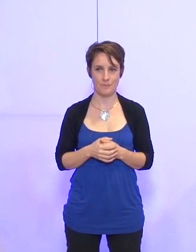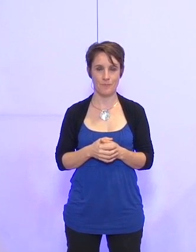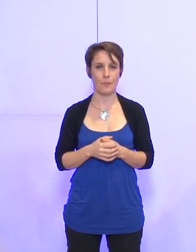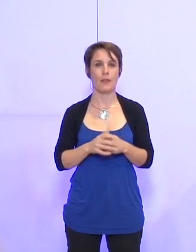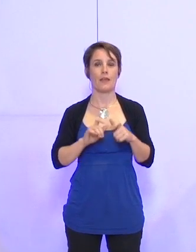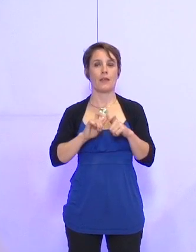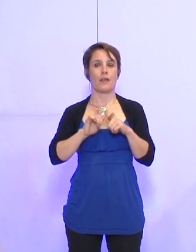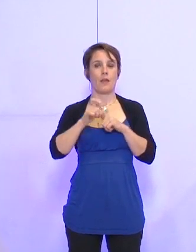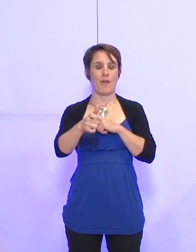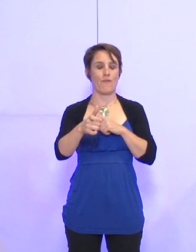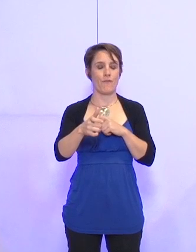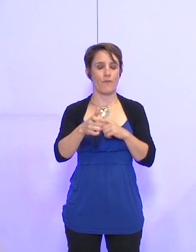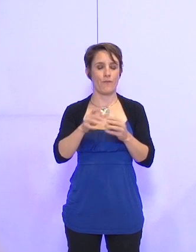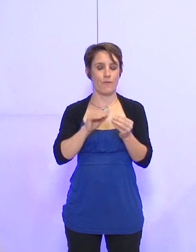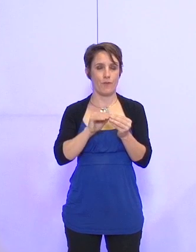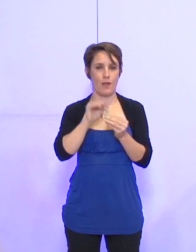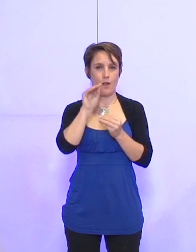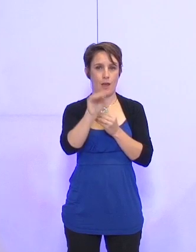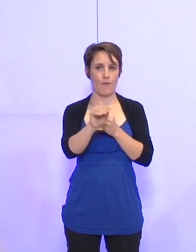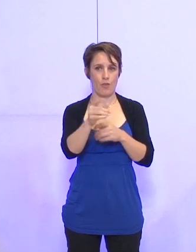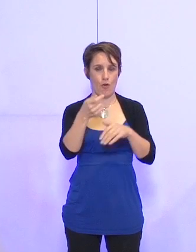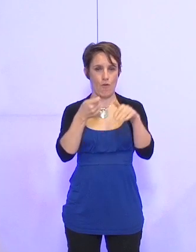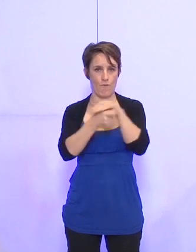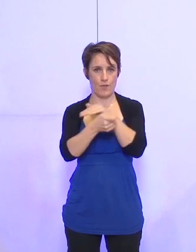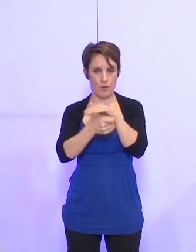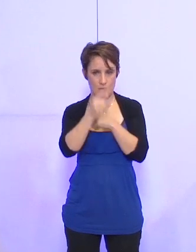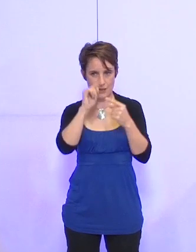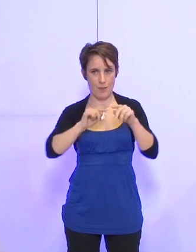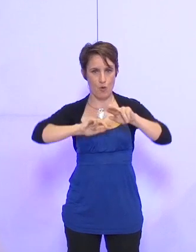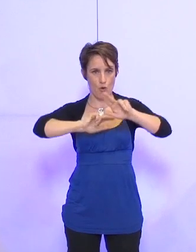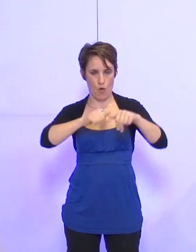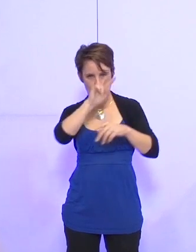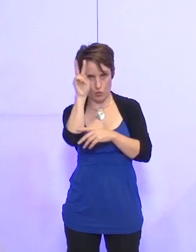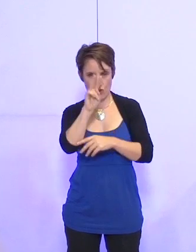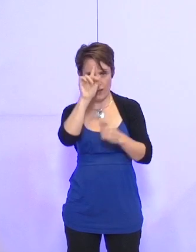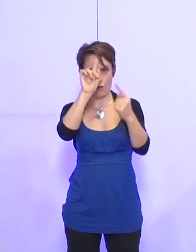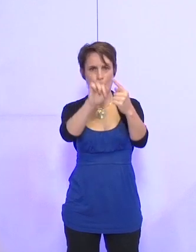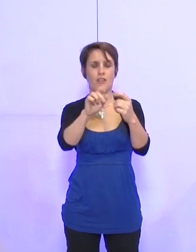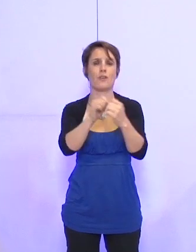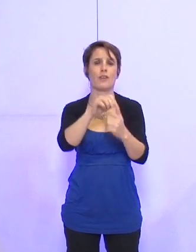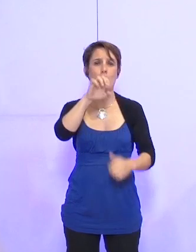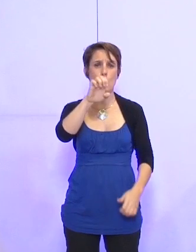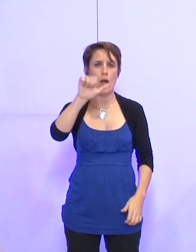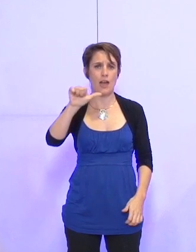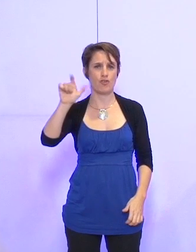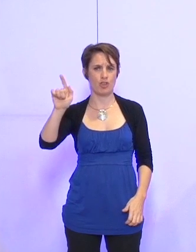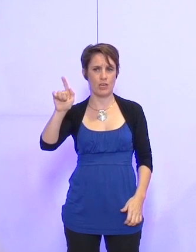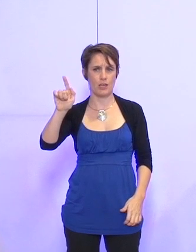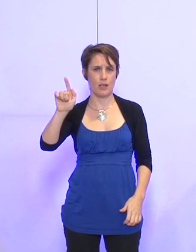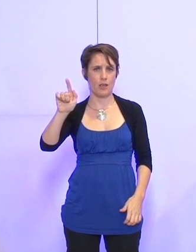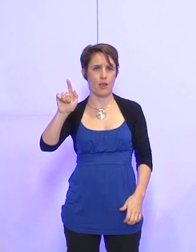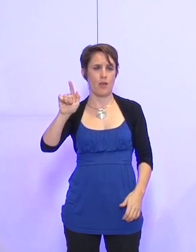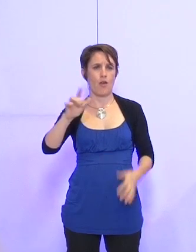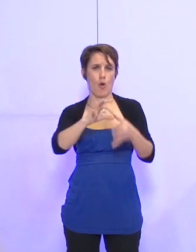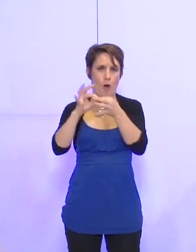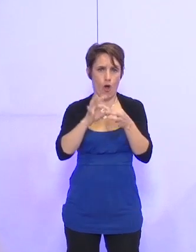L'avenant financier sur la convention générale d'objectifs avec l'EAG, l'entente athlétique Grenoble